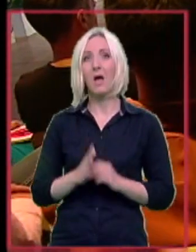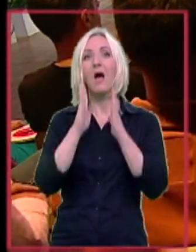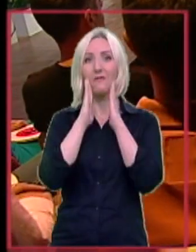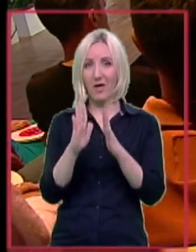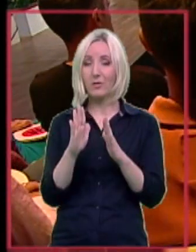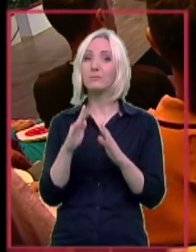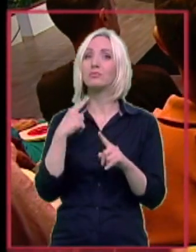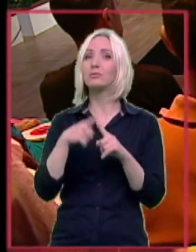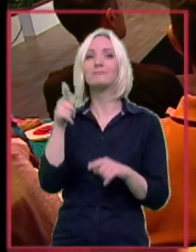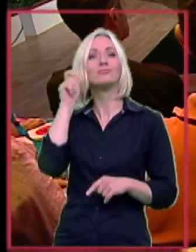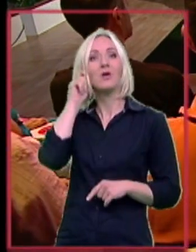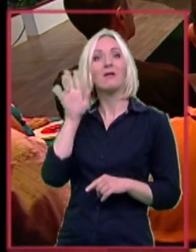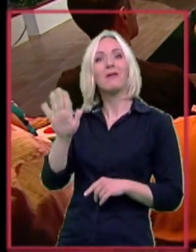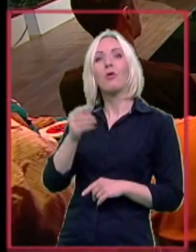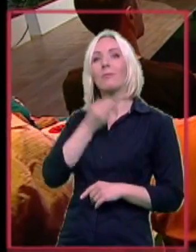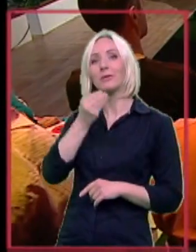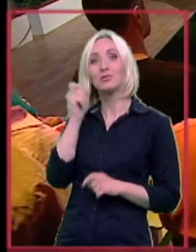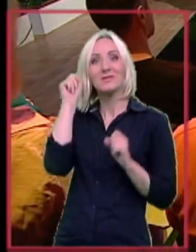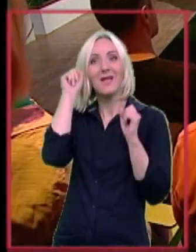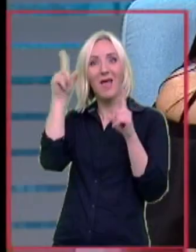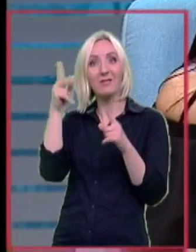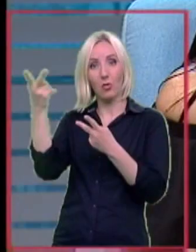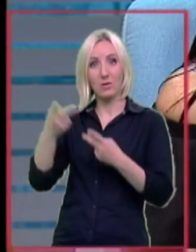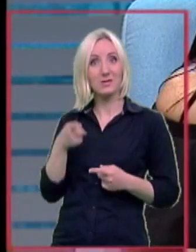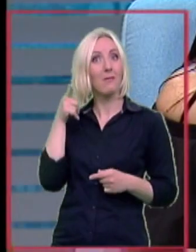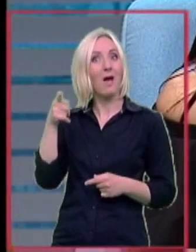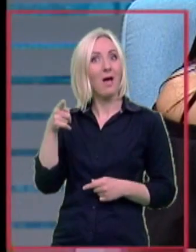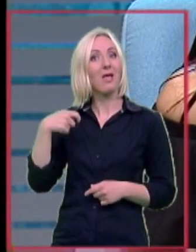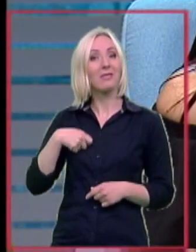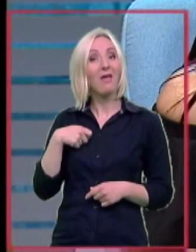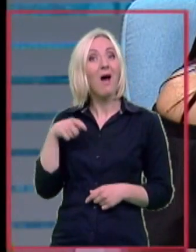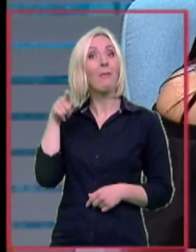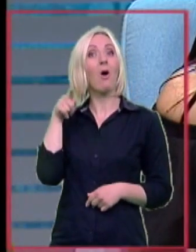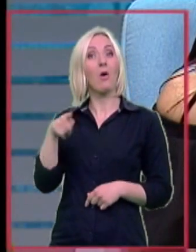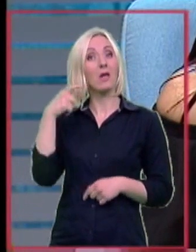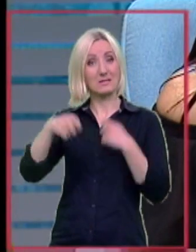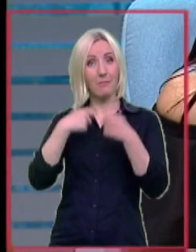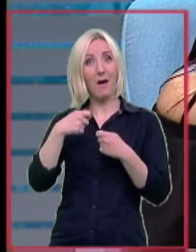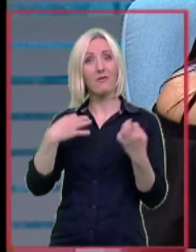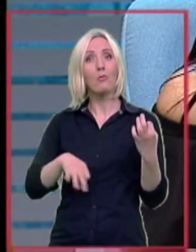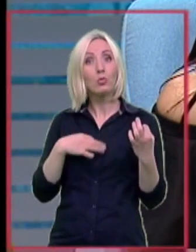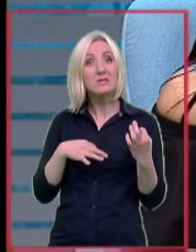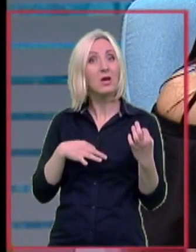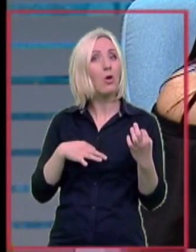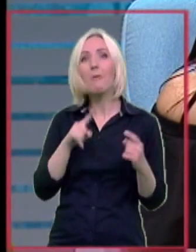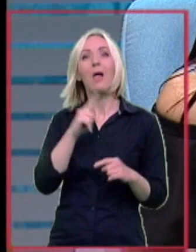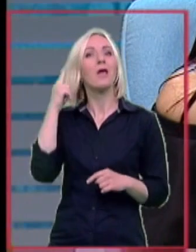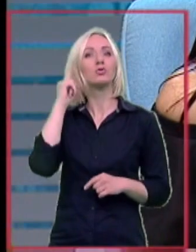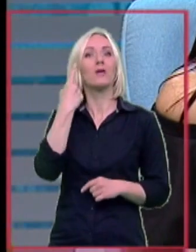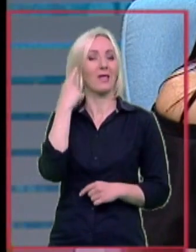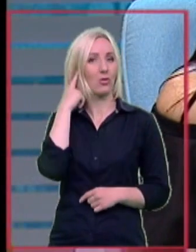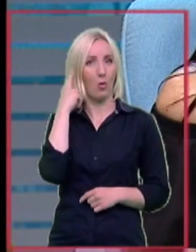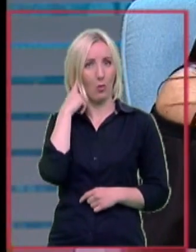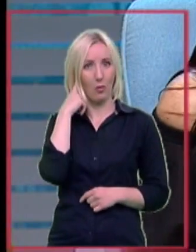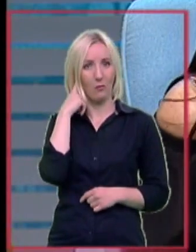njena priča iznenaditi. U gostima nam je dama koja se bavi muzikom, a ne čuje na jedno uvo. članica grupi Frajli, Jelena Buča.